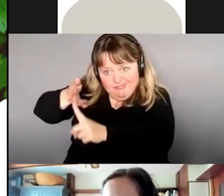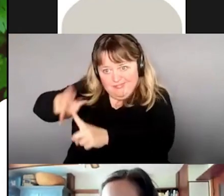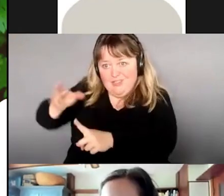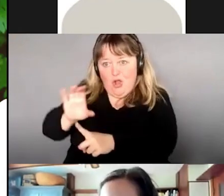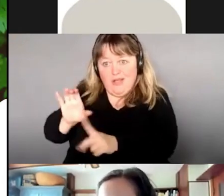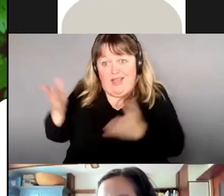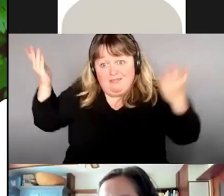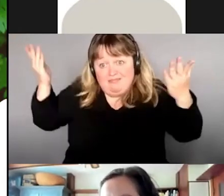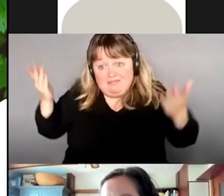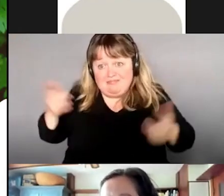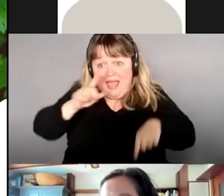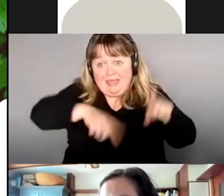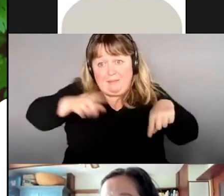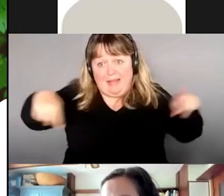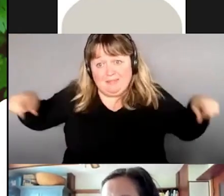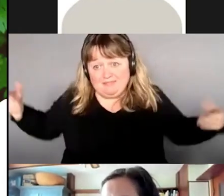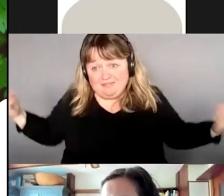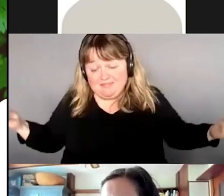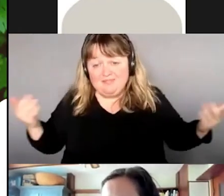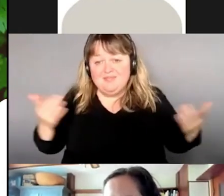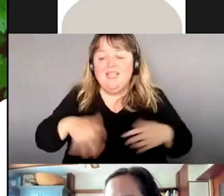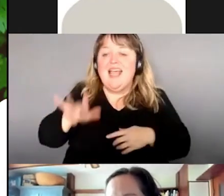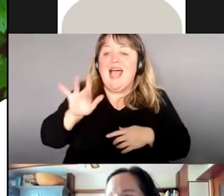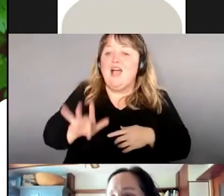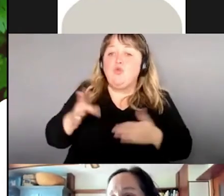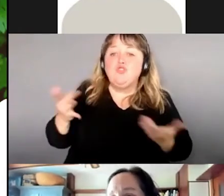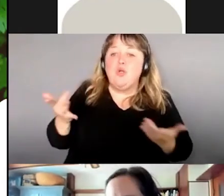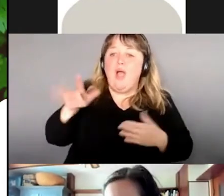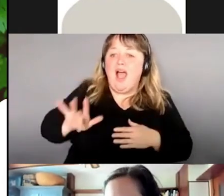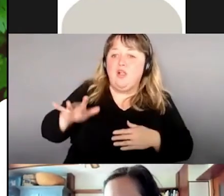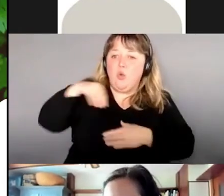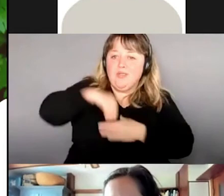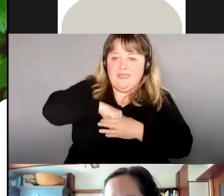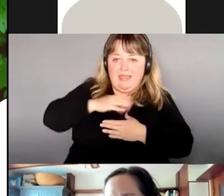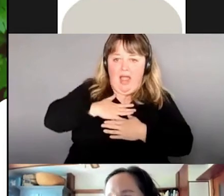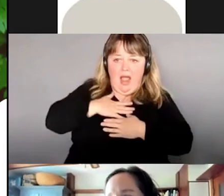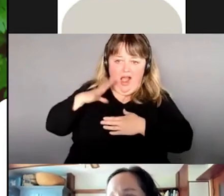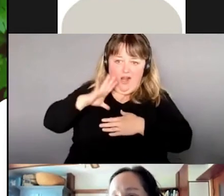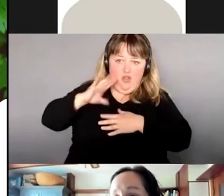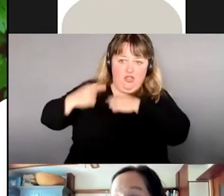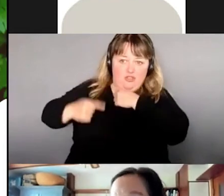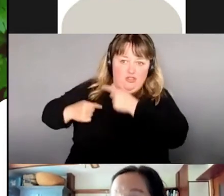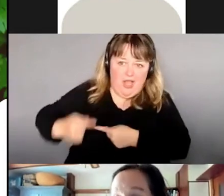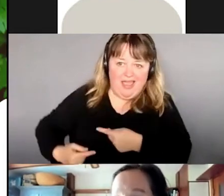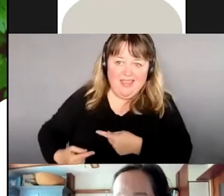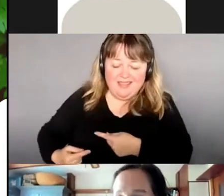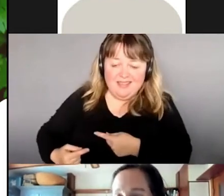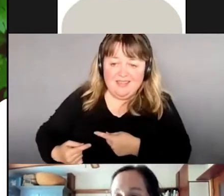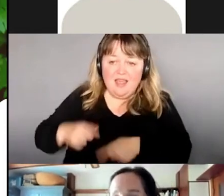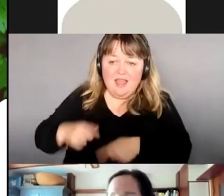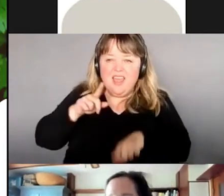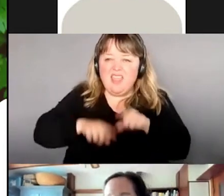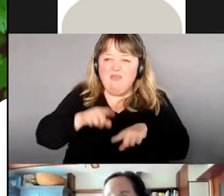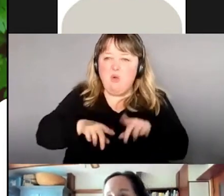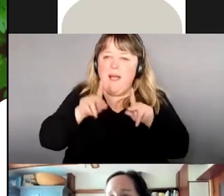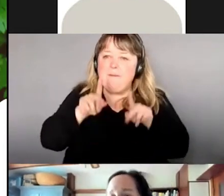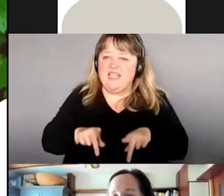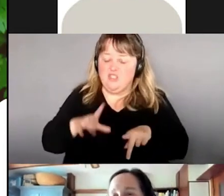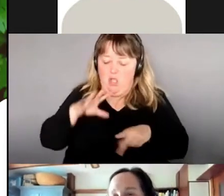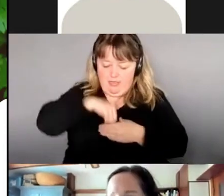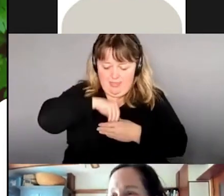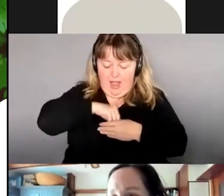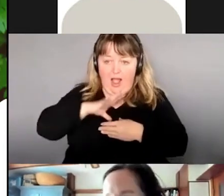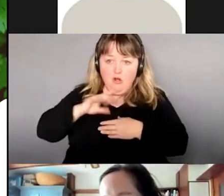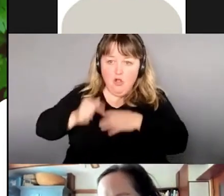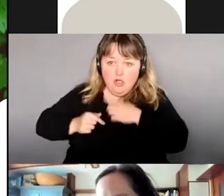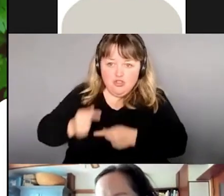c'est dû en fait à un gène. Il y a certaines personnes qui détectent, qui ont le gène qui leur permet